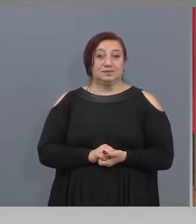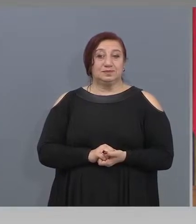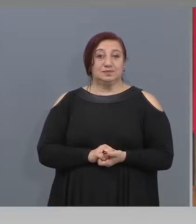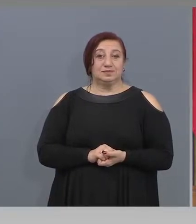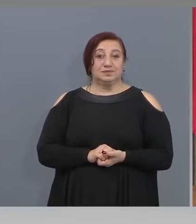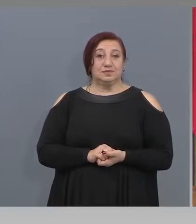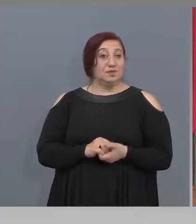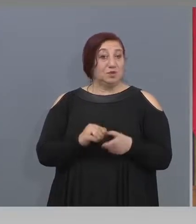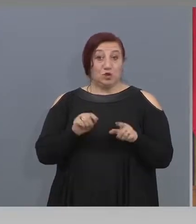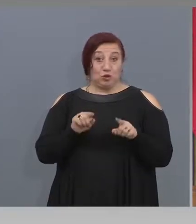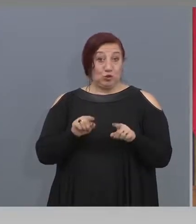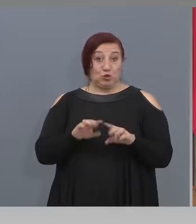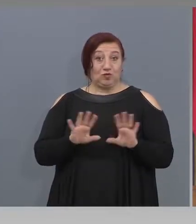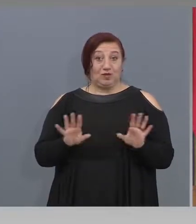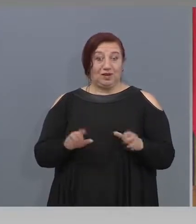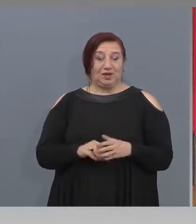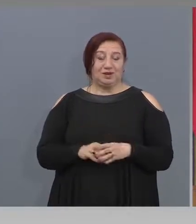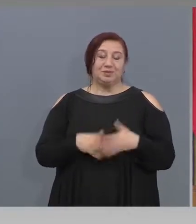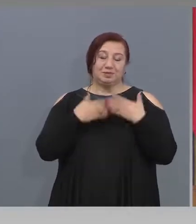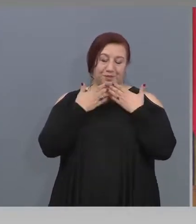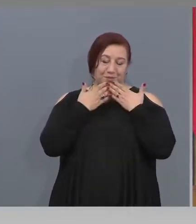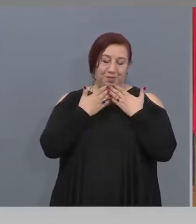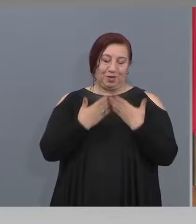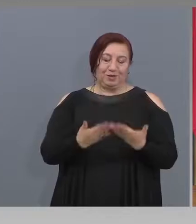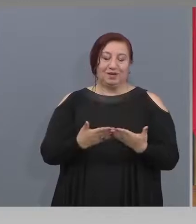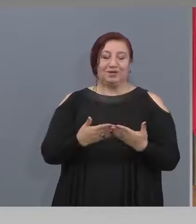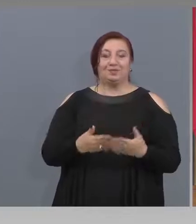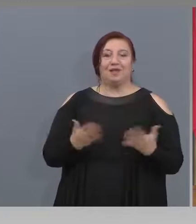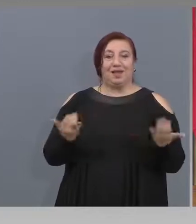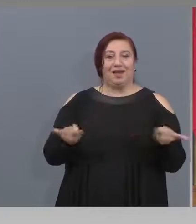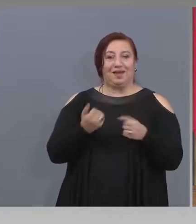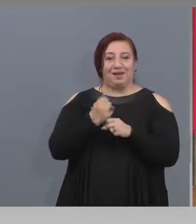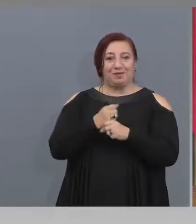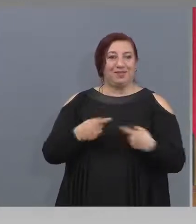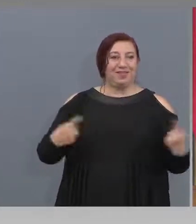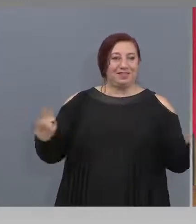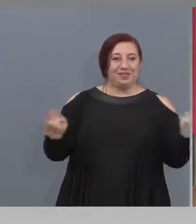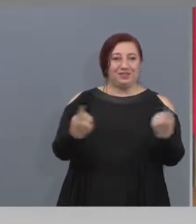Това ли е? Благодаря, лека работа на всички.